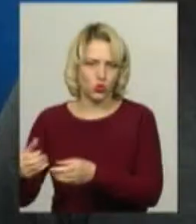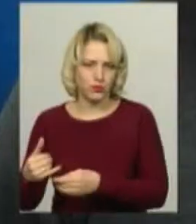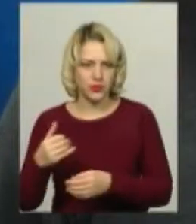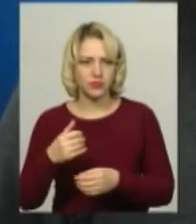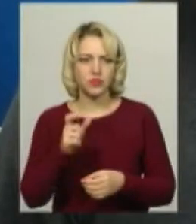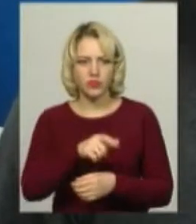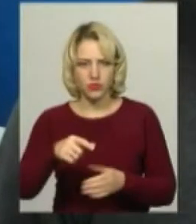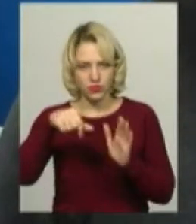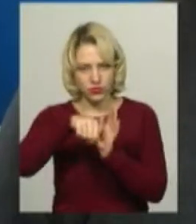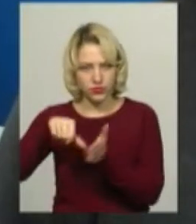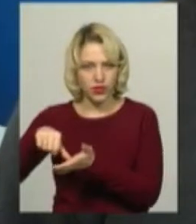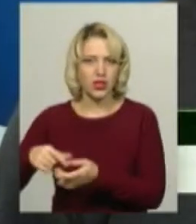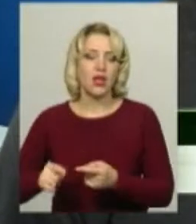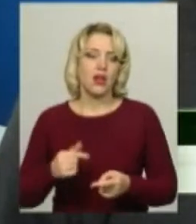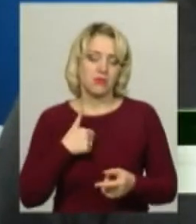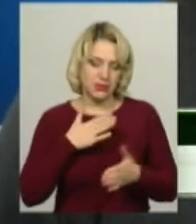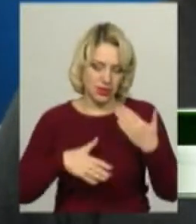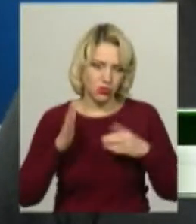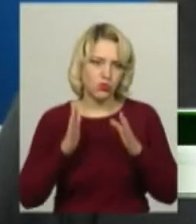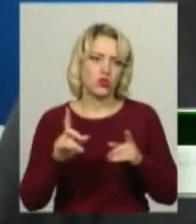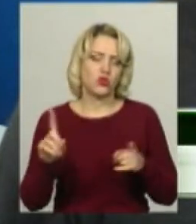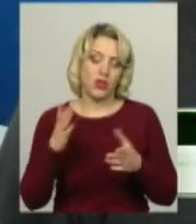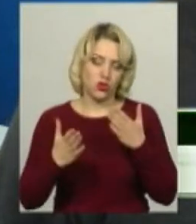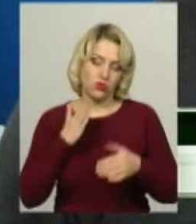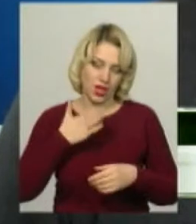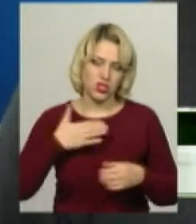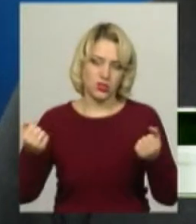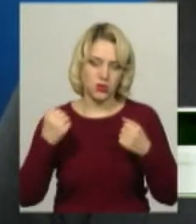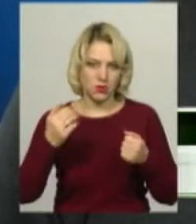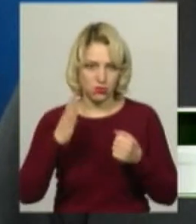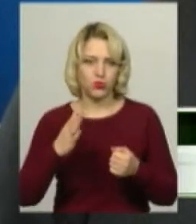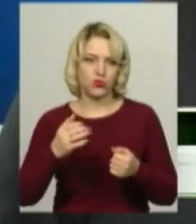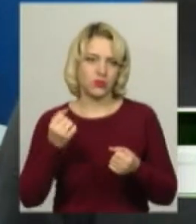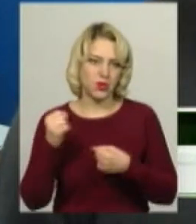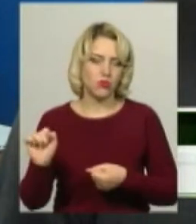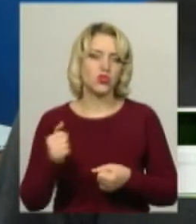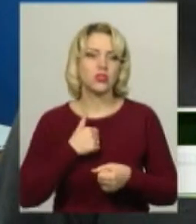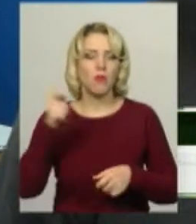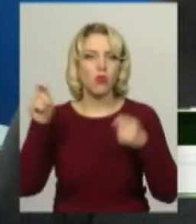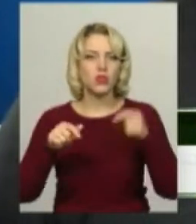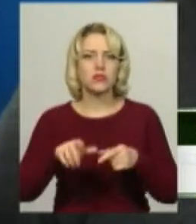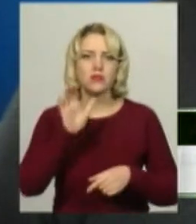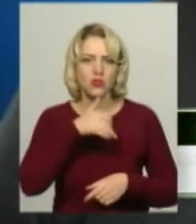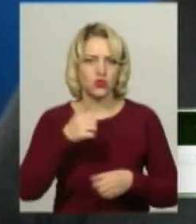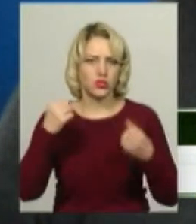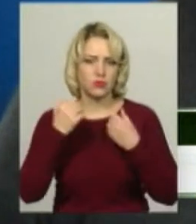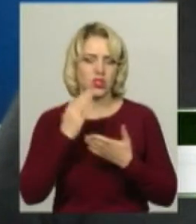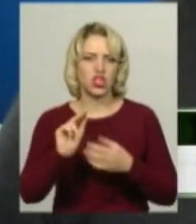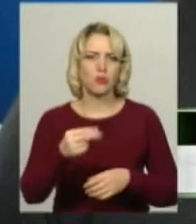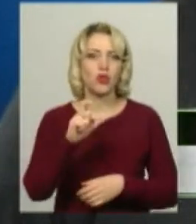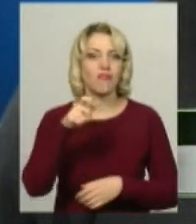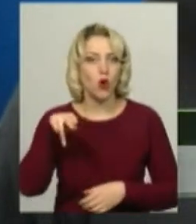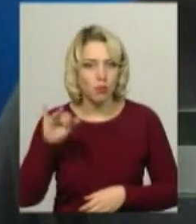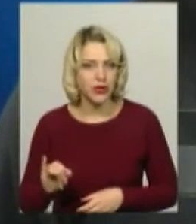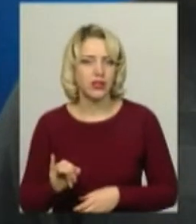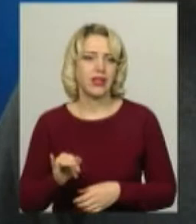Ми дуже будемо задоволені, якщо наші спортсмени сьогодні переможні. Але, повірте мені, приїхали сьогодні серйозні спортсмени. Є тут і чемпіони Європи,